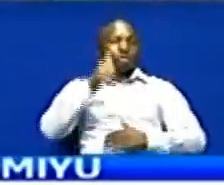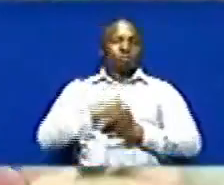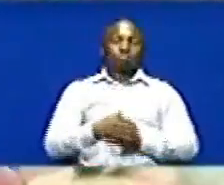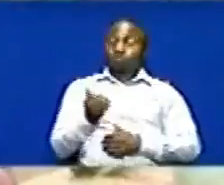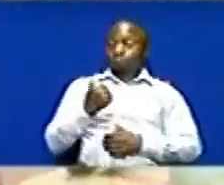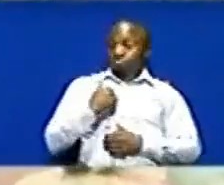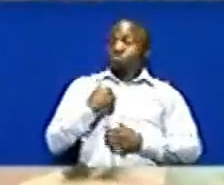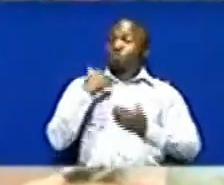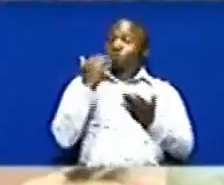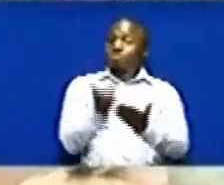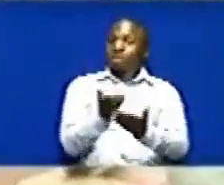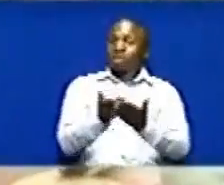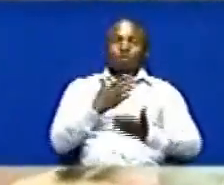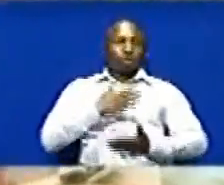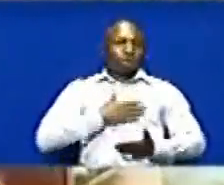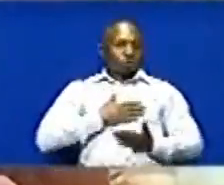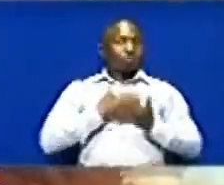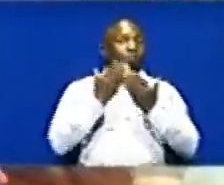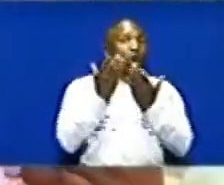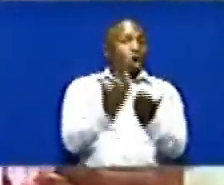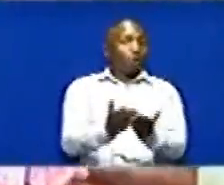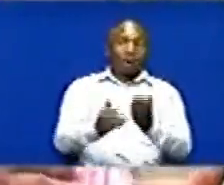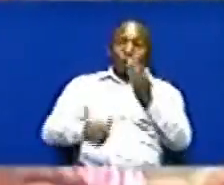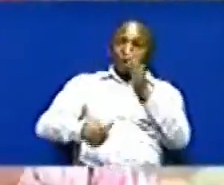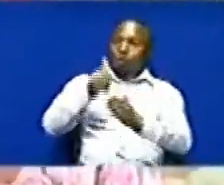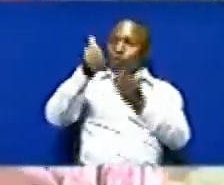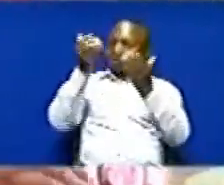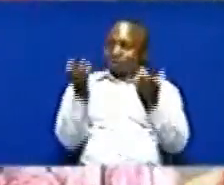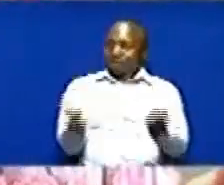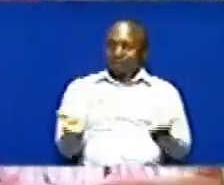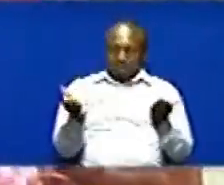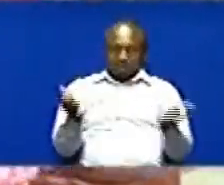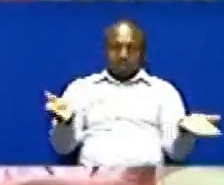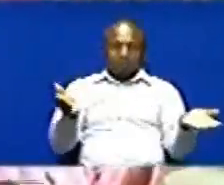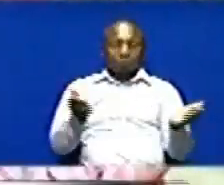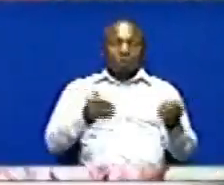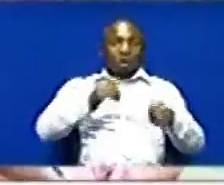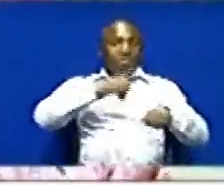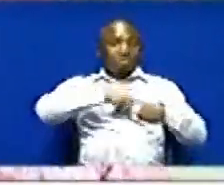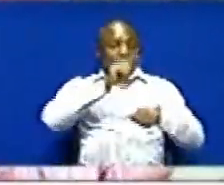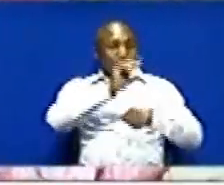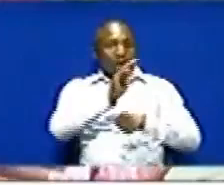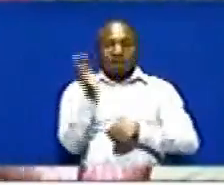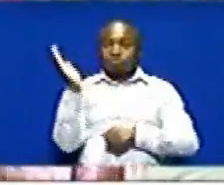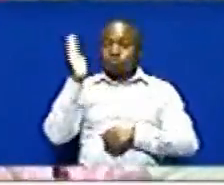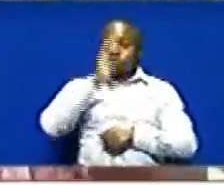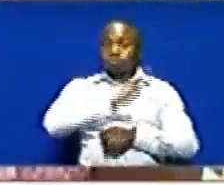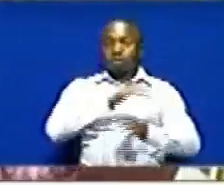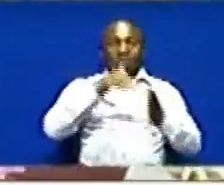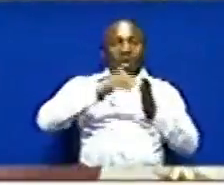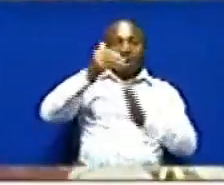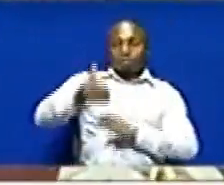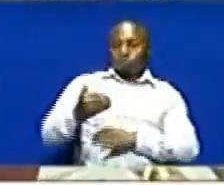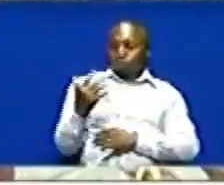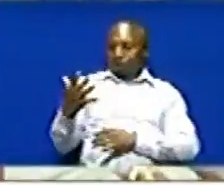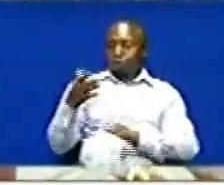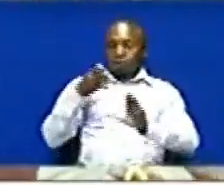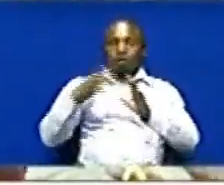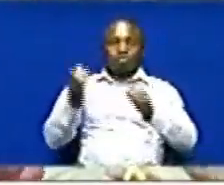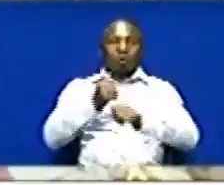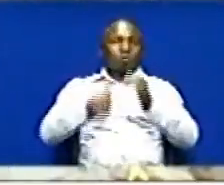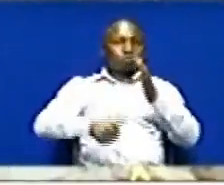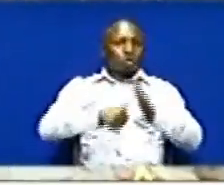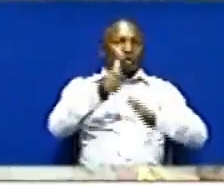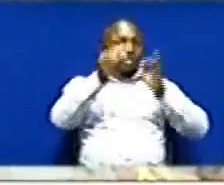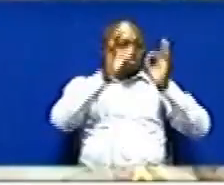pendeke zolangu Nilikuwa naliomba uu uongozi ulioko Umalizia mda wake Mpaka mwezi watano Tuweze kupata kiongozi mzuri